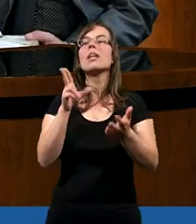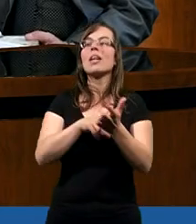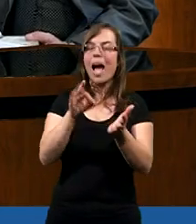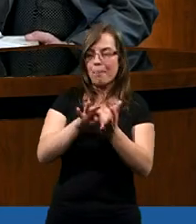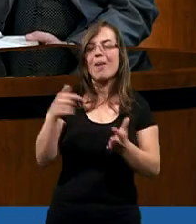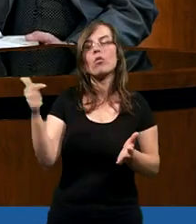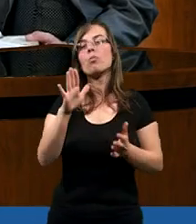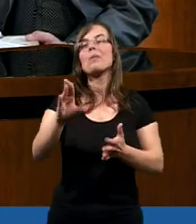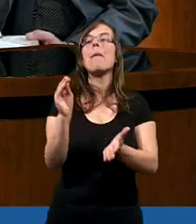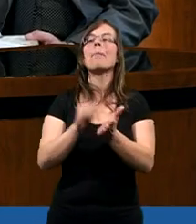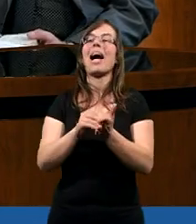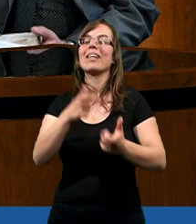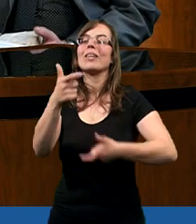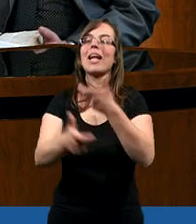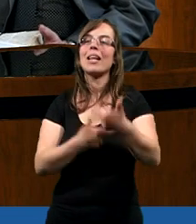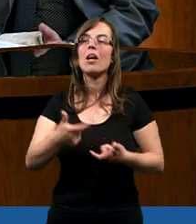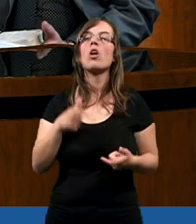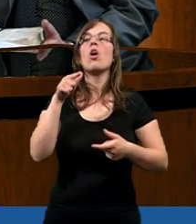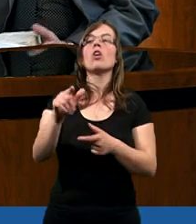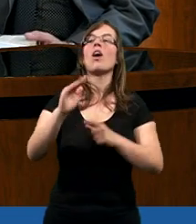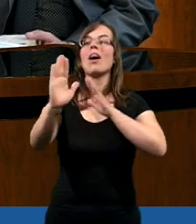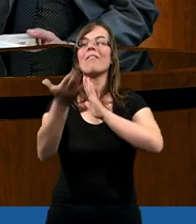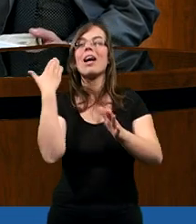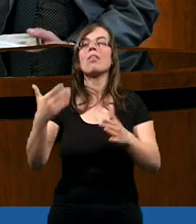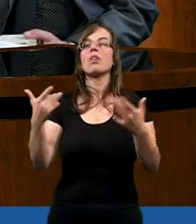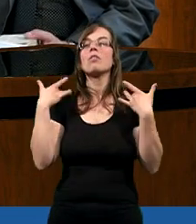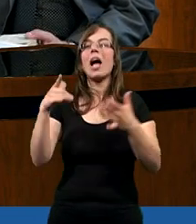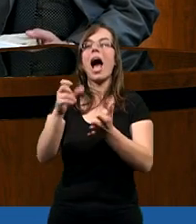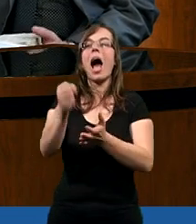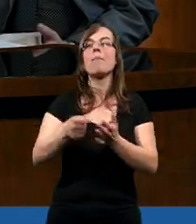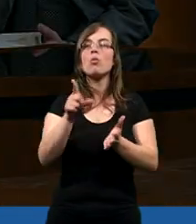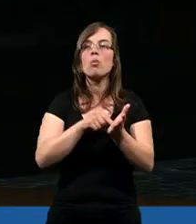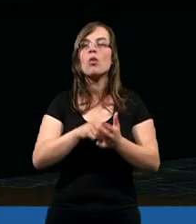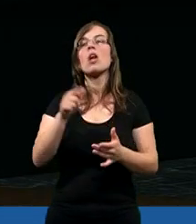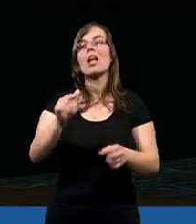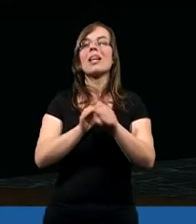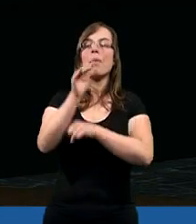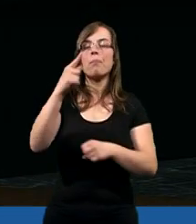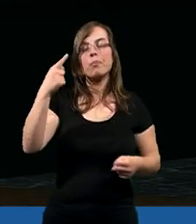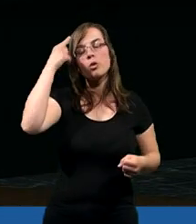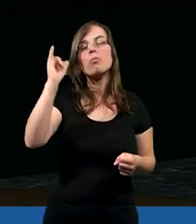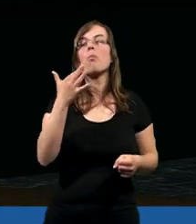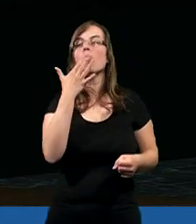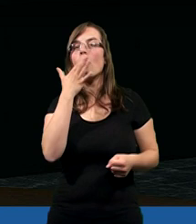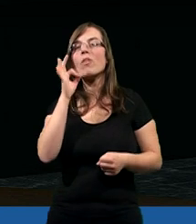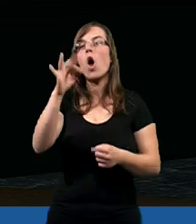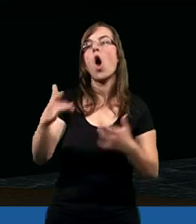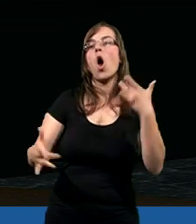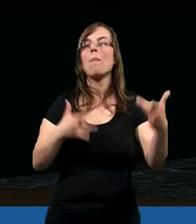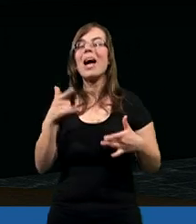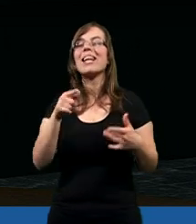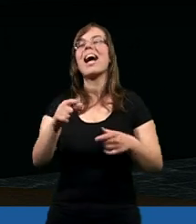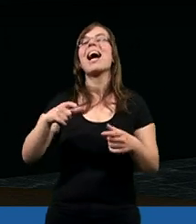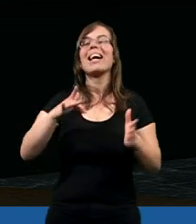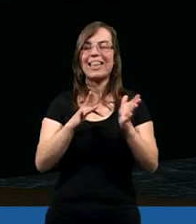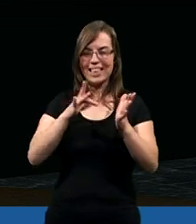mieć praktyczne zastosowanie. To wezwanie apostoła Piotra, albo, że tak powiem, przypominanie i mówienie o męce